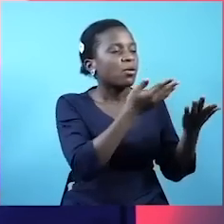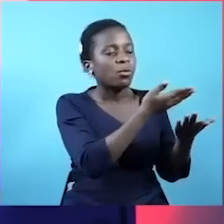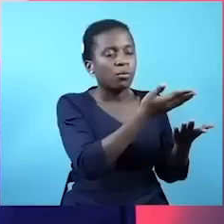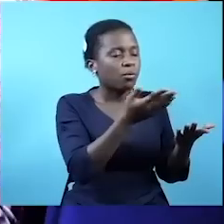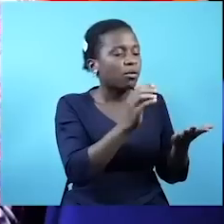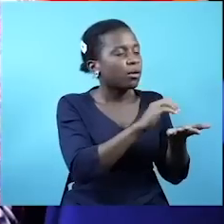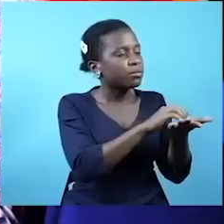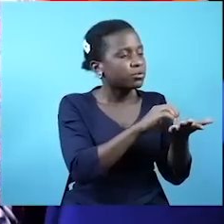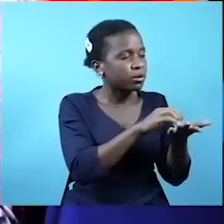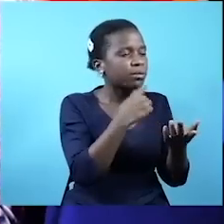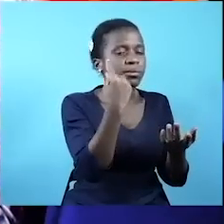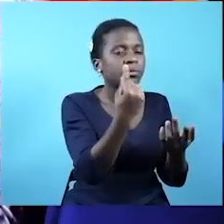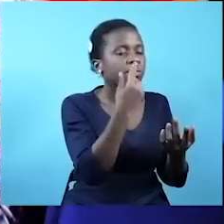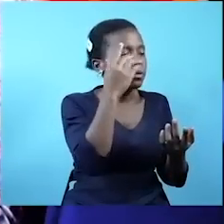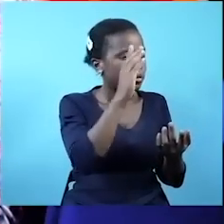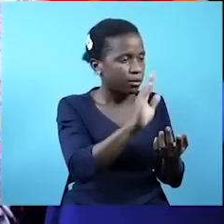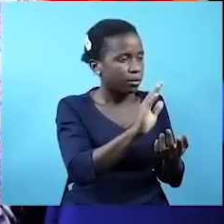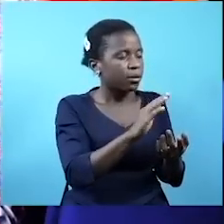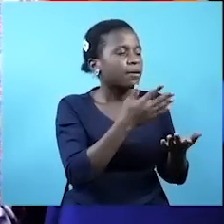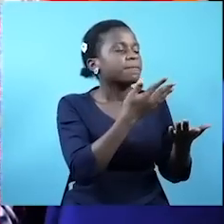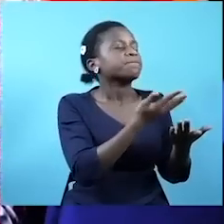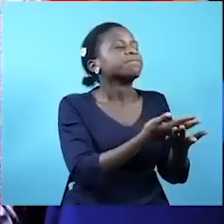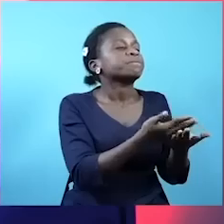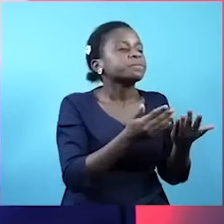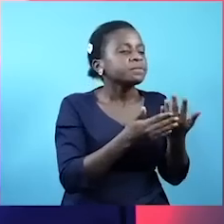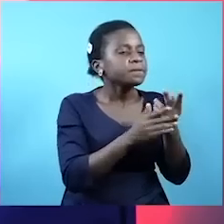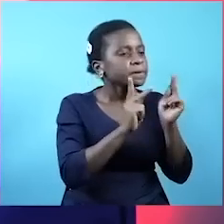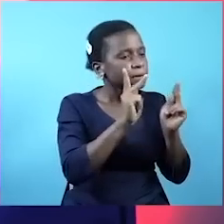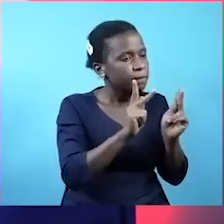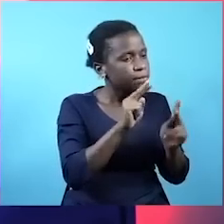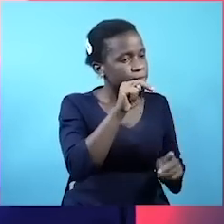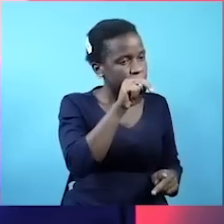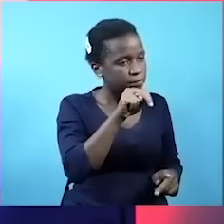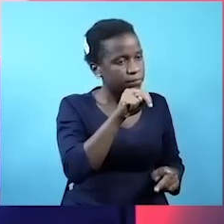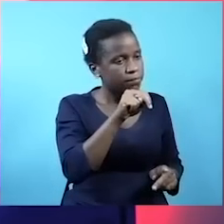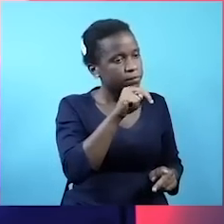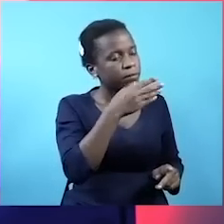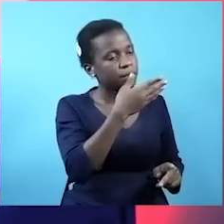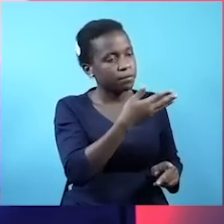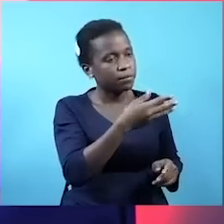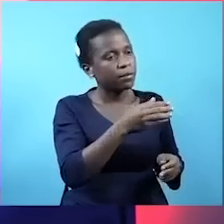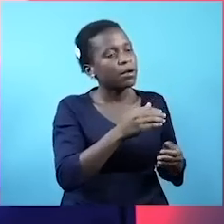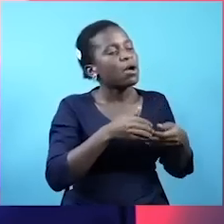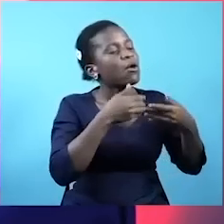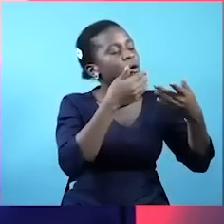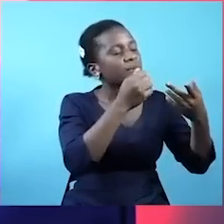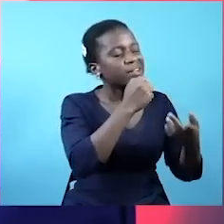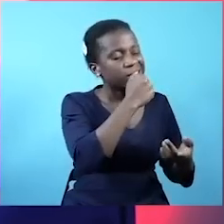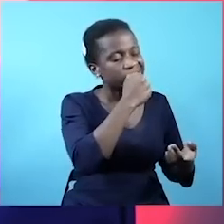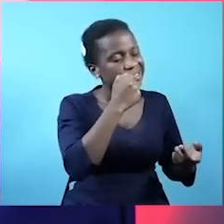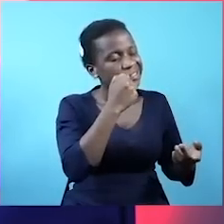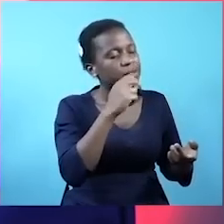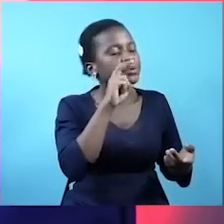nje inchi mchere tupekea. Nchi kama Namibia. Kampuni yaki ya miti yako. Mwaka huu. Ime eksporti nyama.